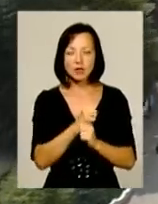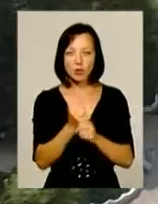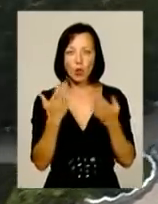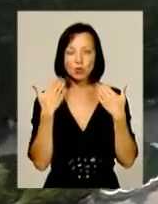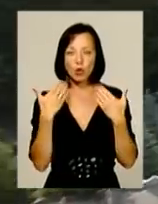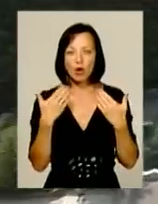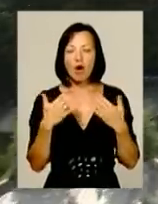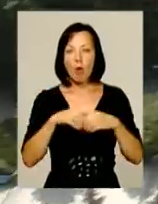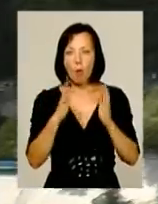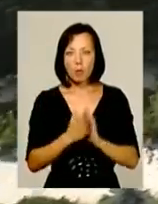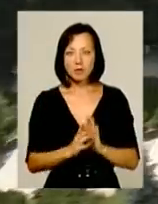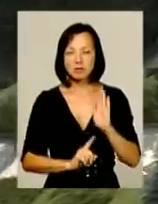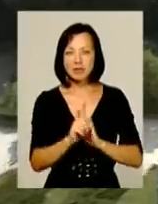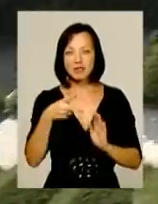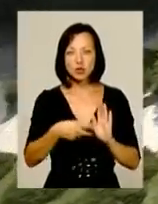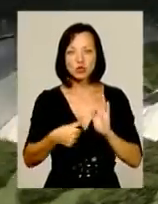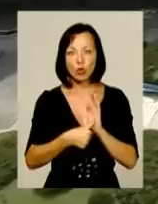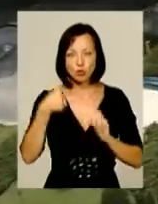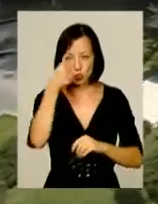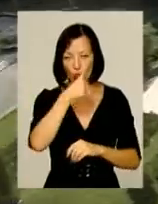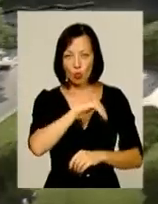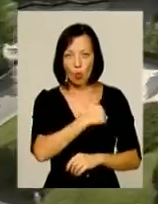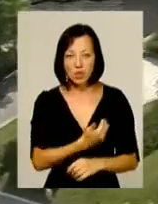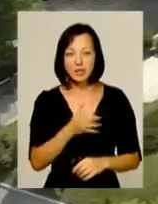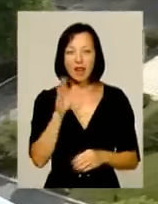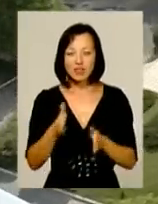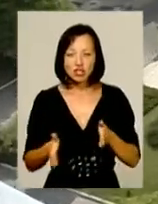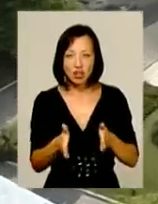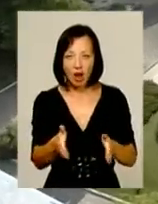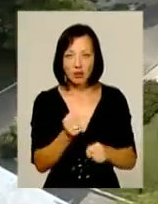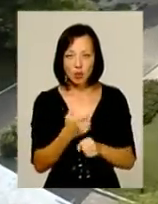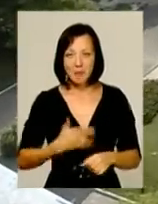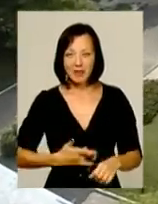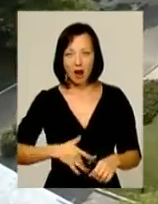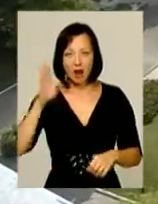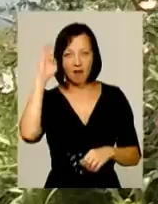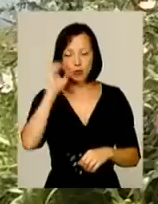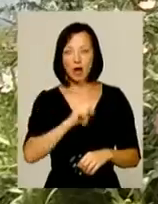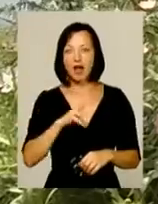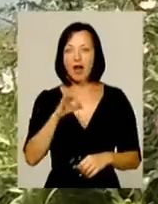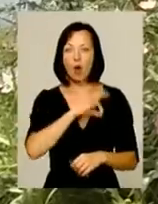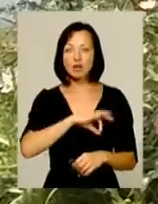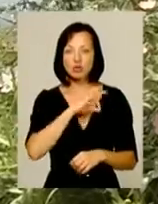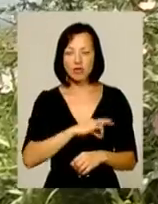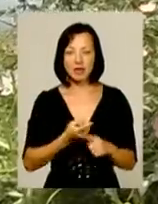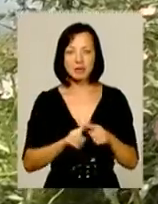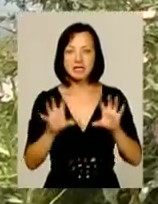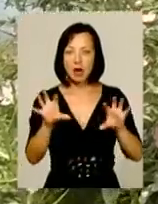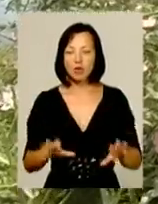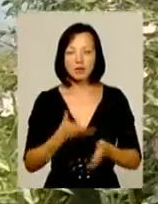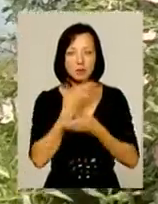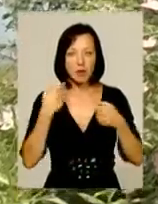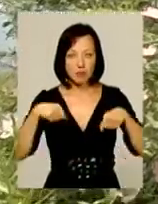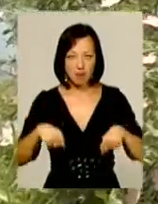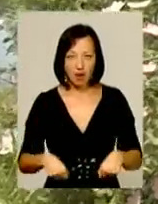намагається ще з 2006 року. За цей час вже навіть проклали шлях до мінеральних вод. Однак користуватися ними законно не мають